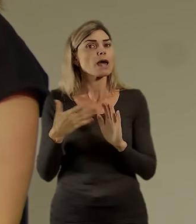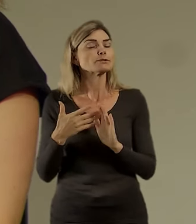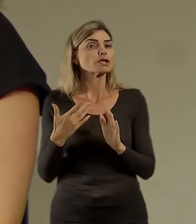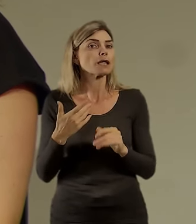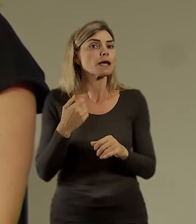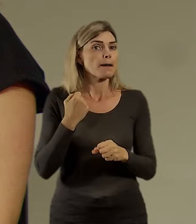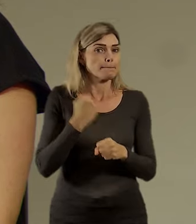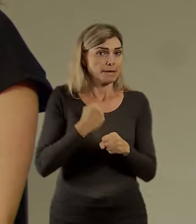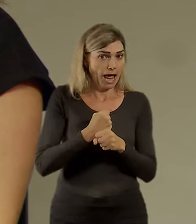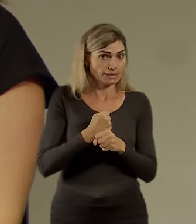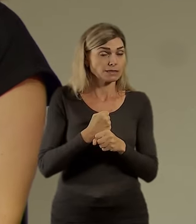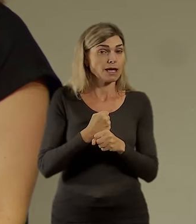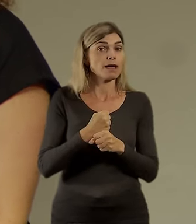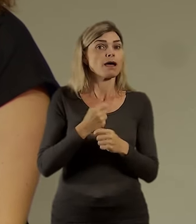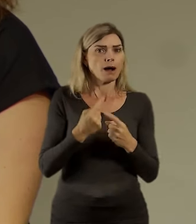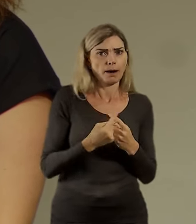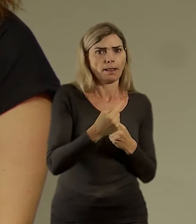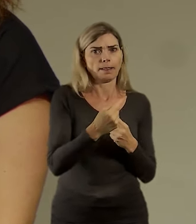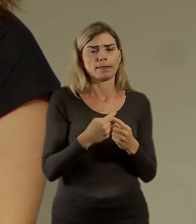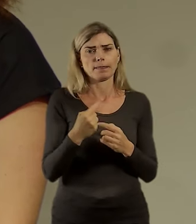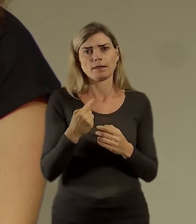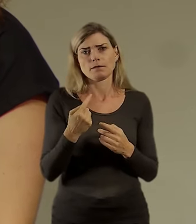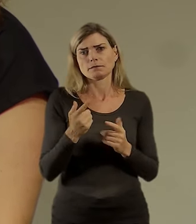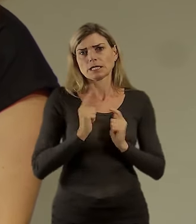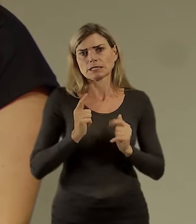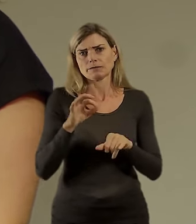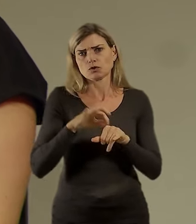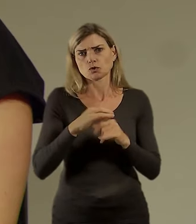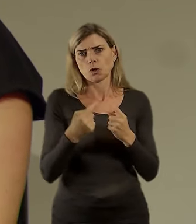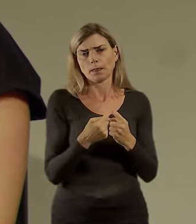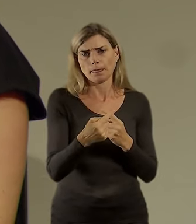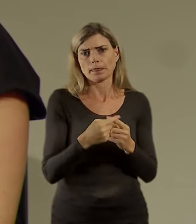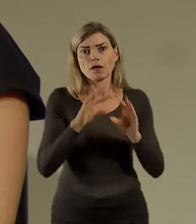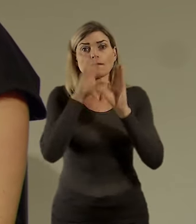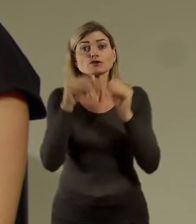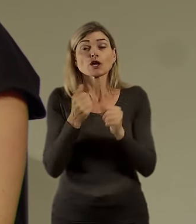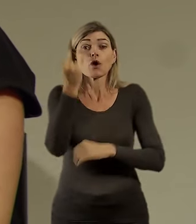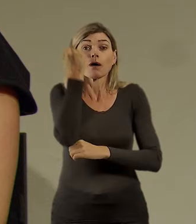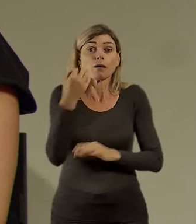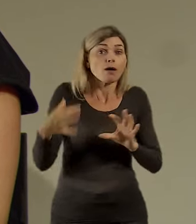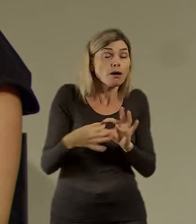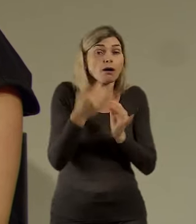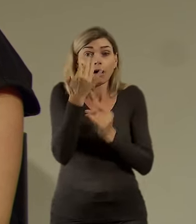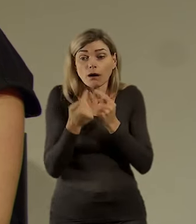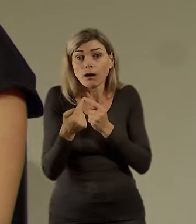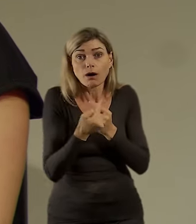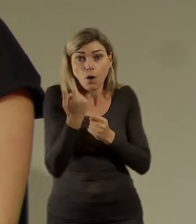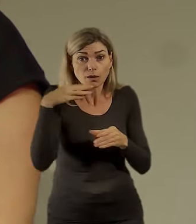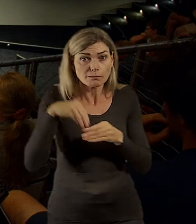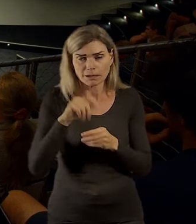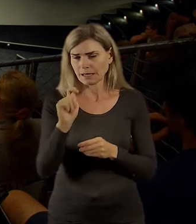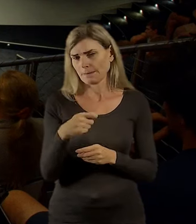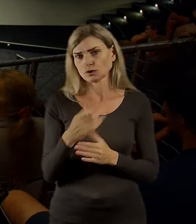chtěla mít tady kousek, když půjdu do práce, tak cestou se tam stavím. Tak to za mě doplnění. Děkuju. Tomáši, prosím.